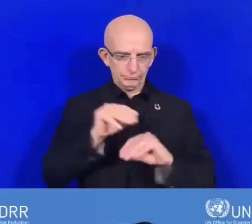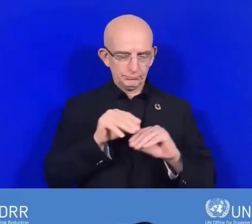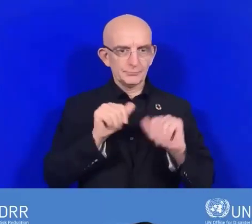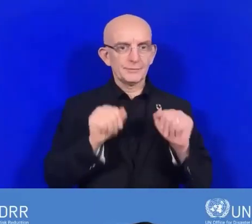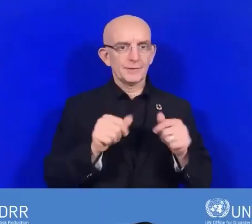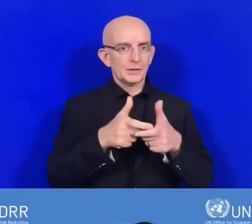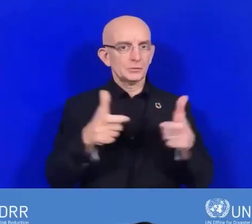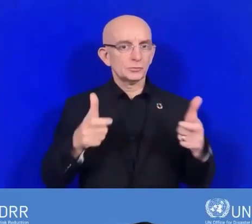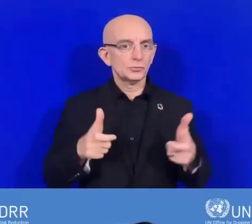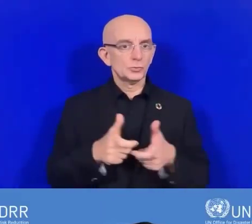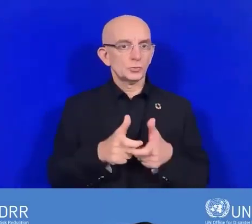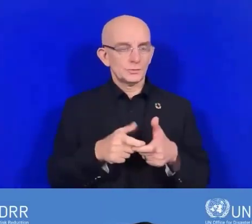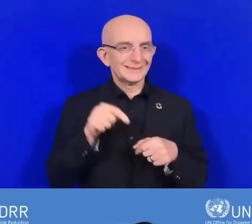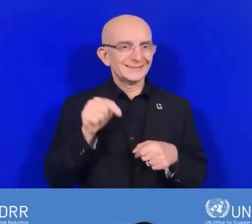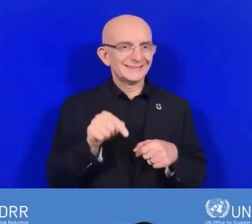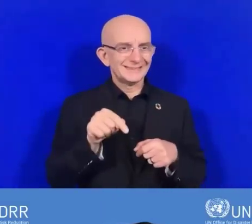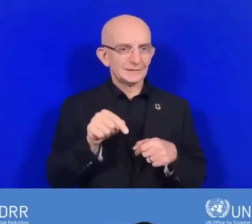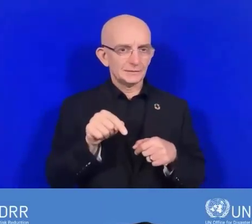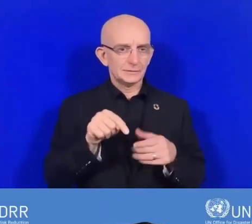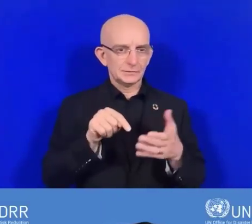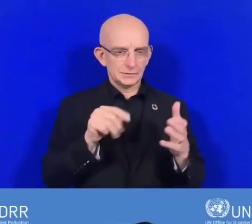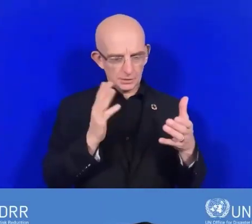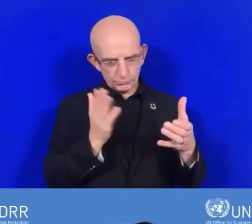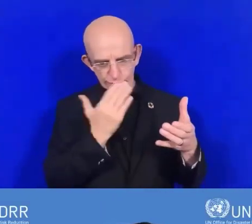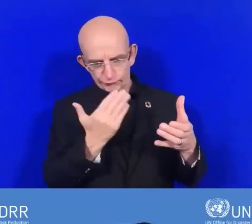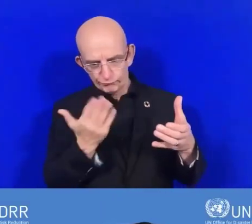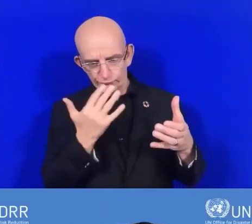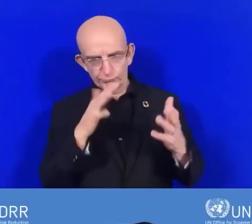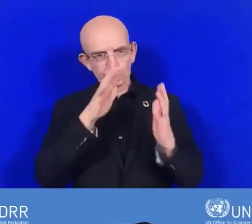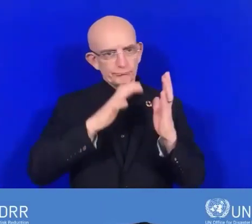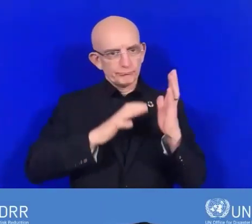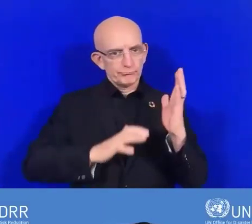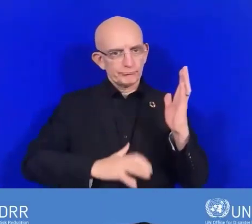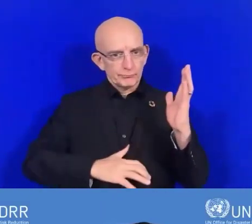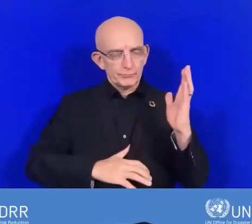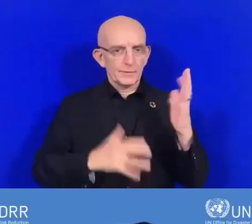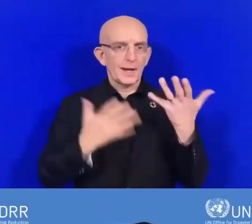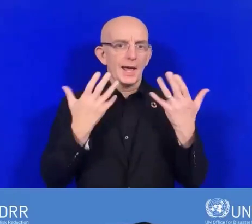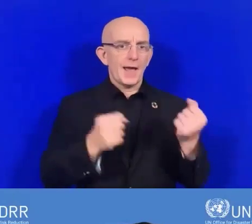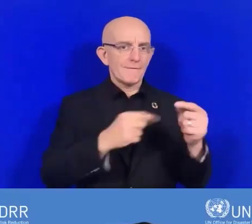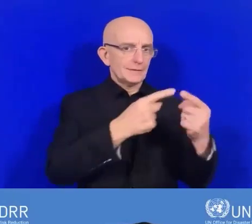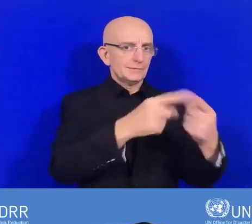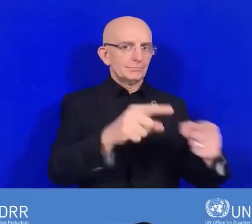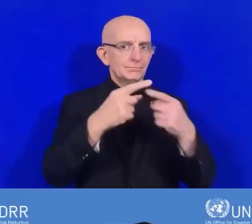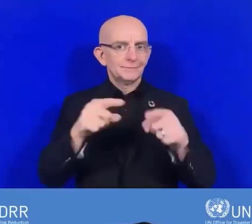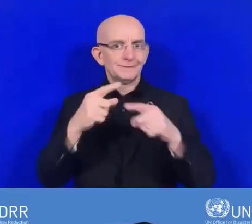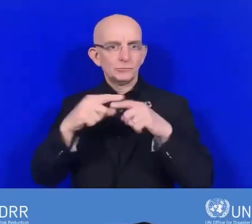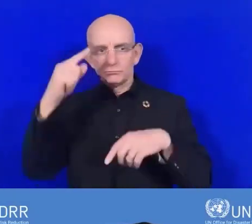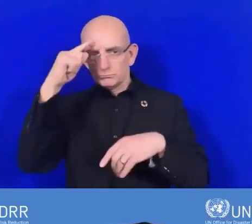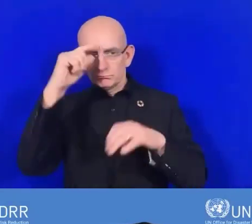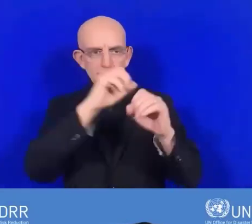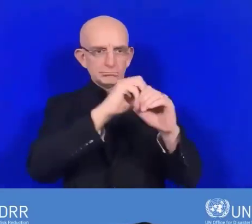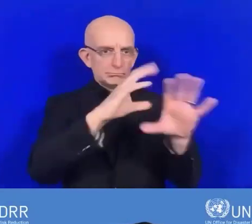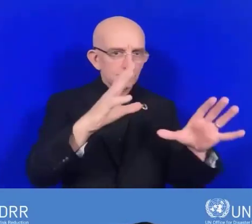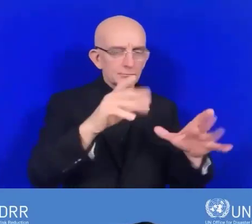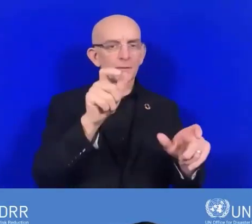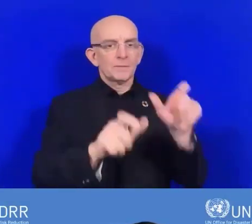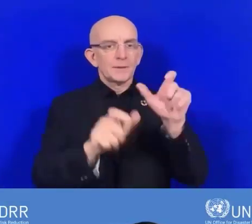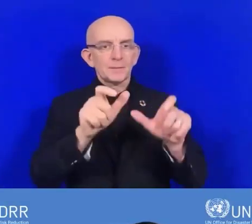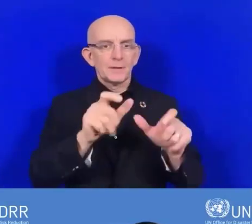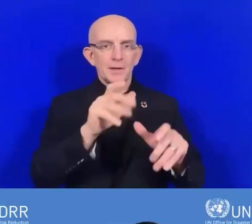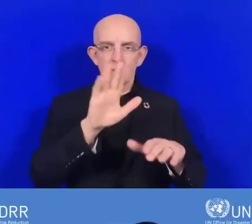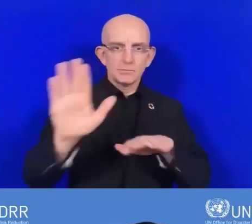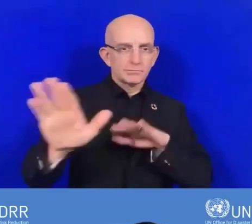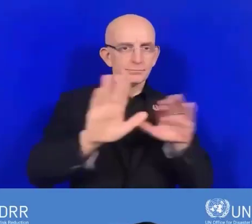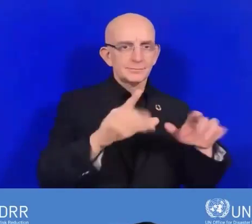avons différentes mentalités des personnes avec différents handicaps. Ce type de communication